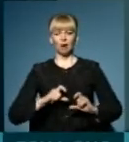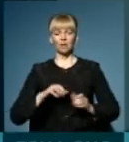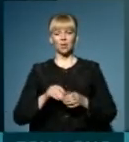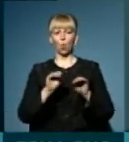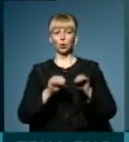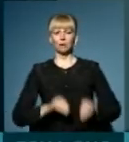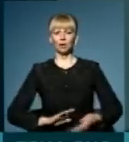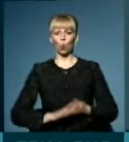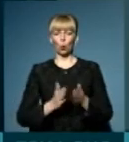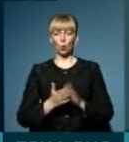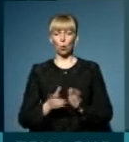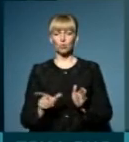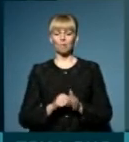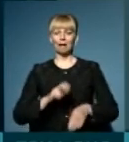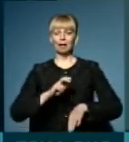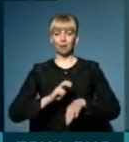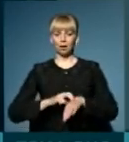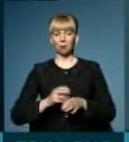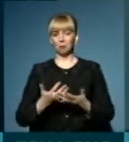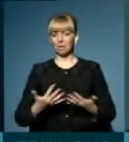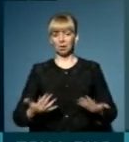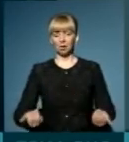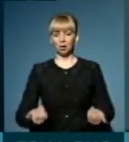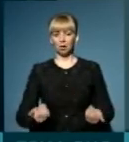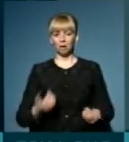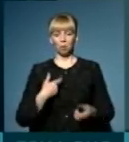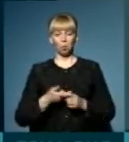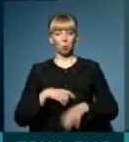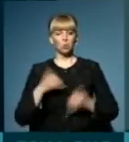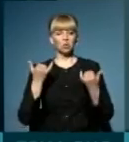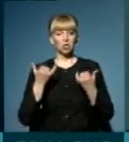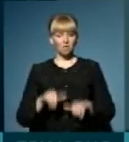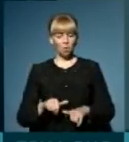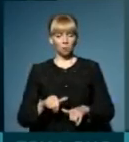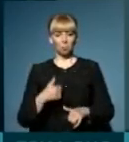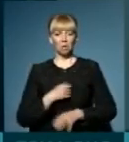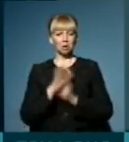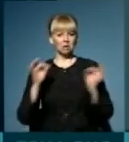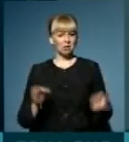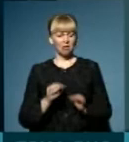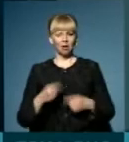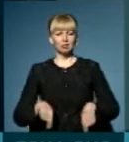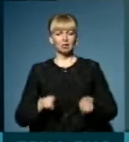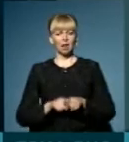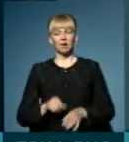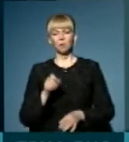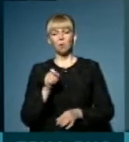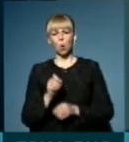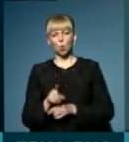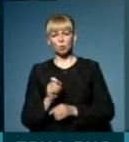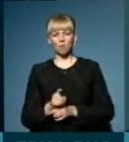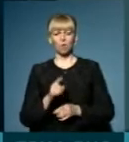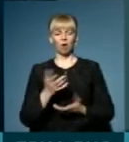вкладати угоди з лікарями і таке інше. Був дуже здивований, бо ми ніяких таких розпоряджень,